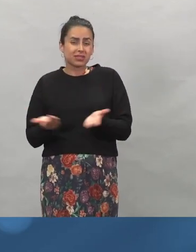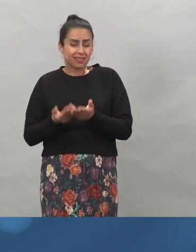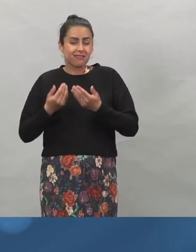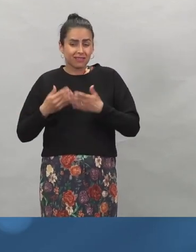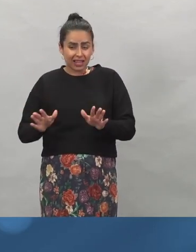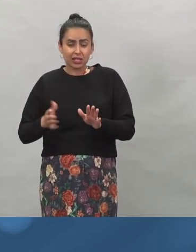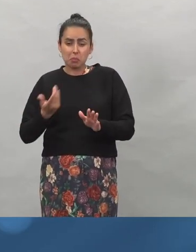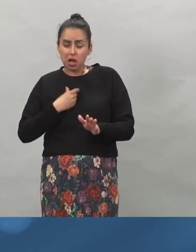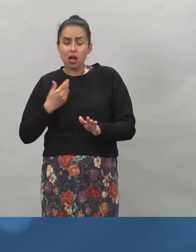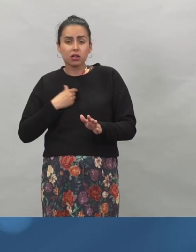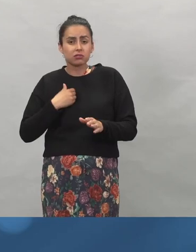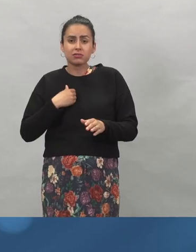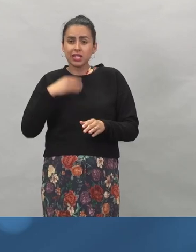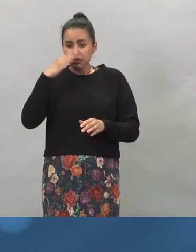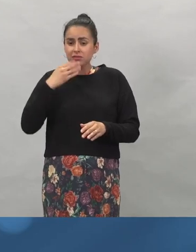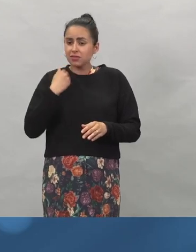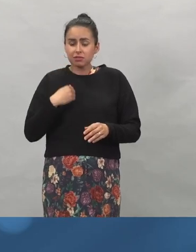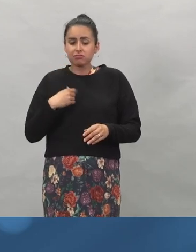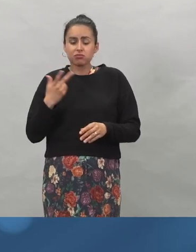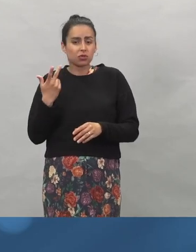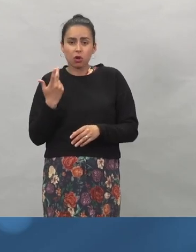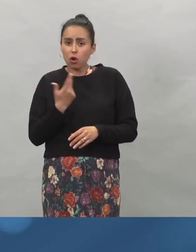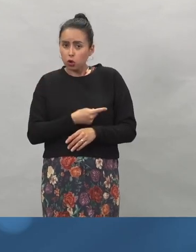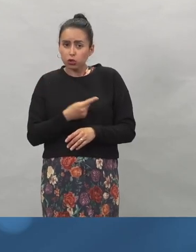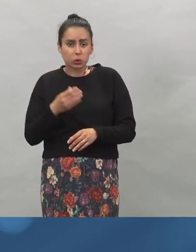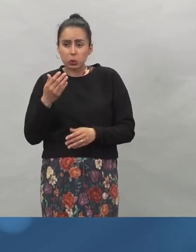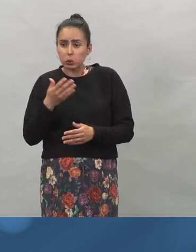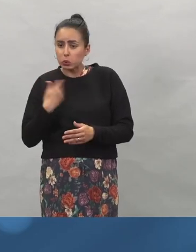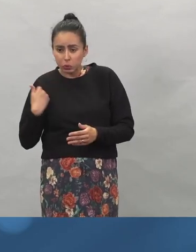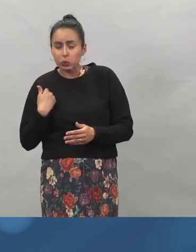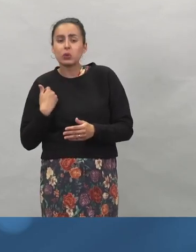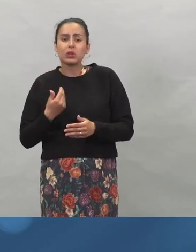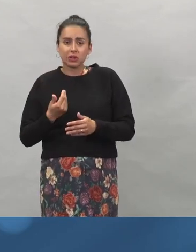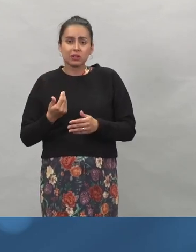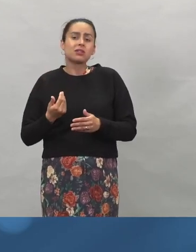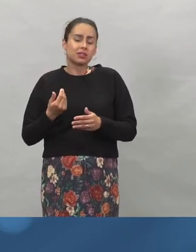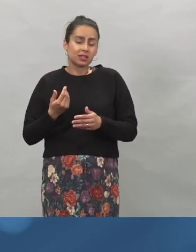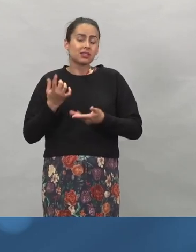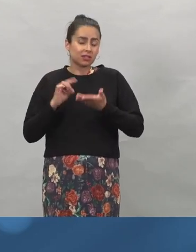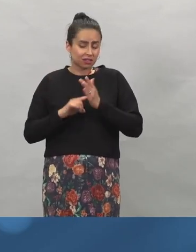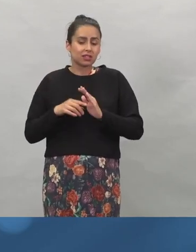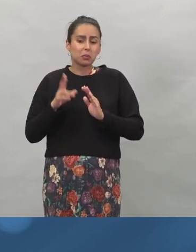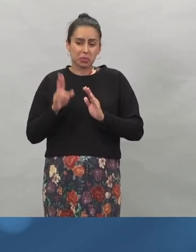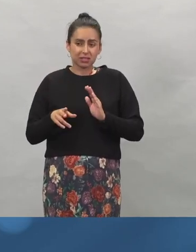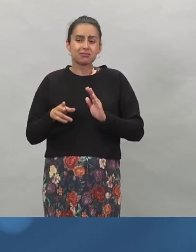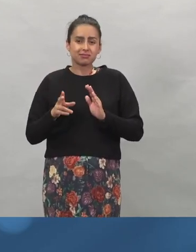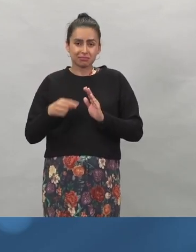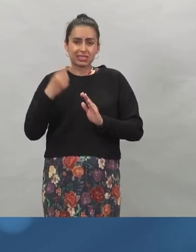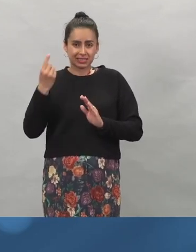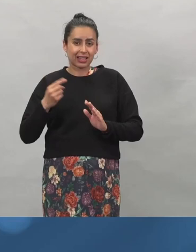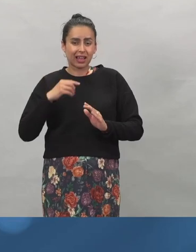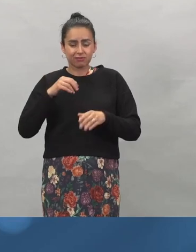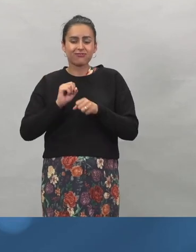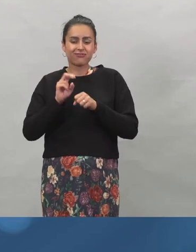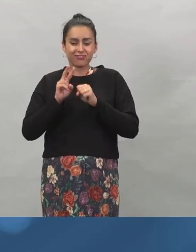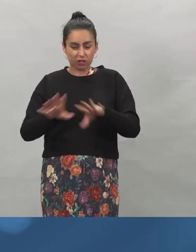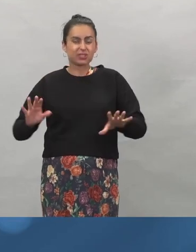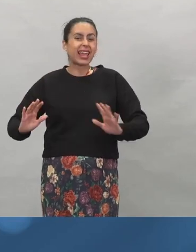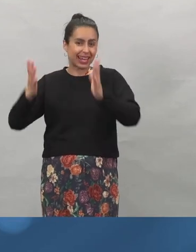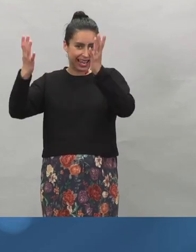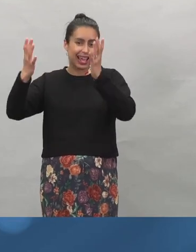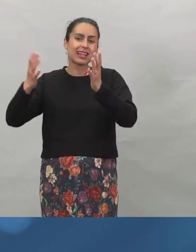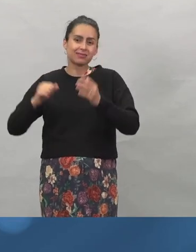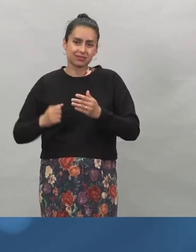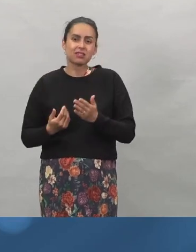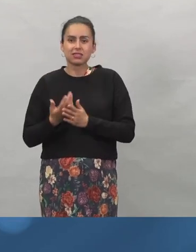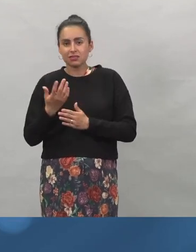toimii koronaviruksen hautomoina, niin niin kauan meillä tämä tulee olemaan. Että siinäkin mielessä on